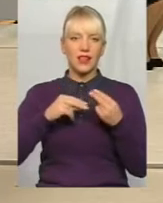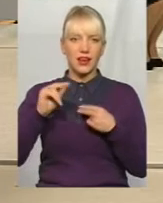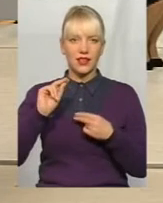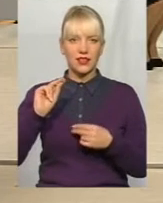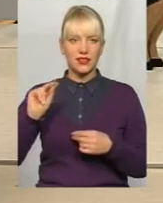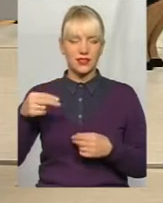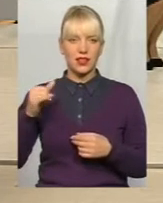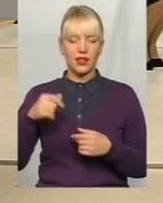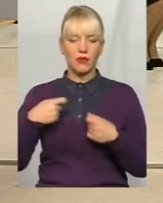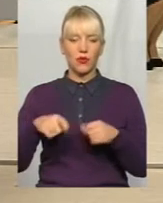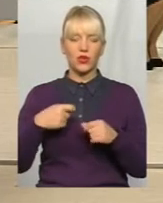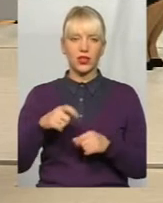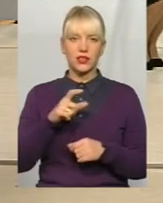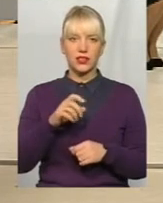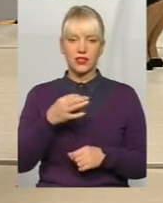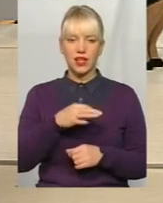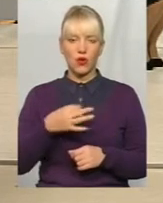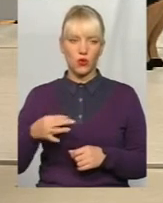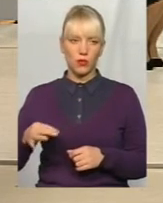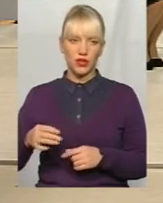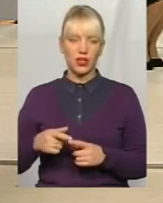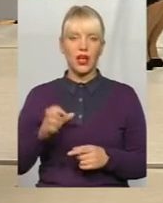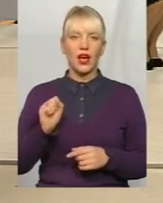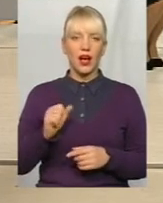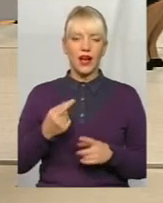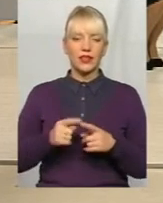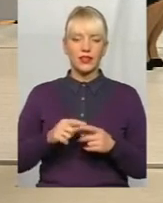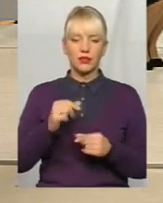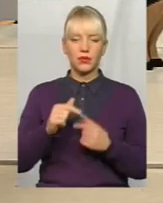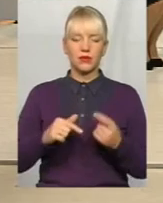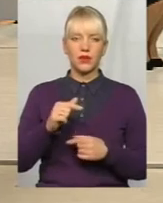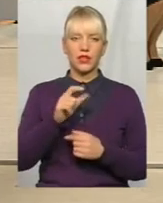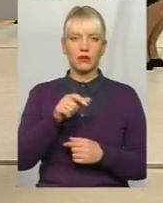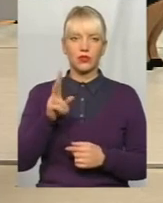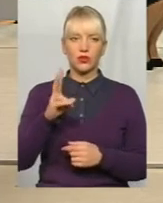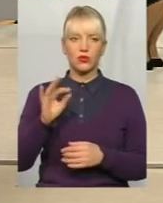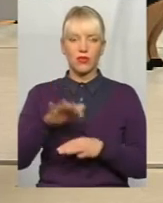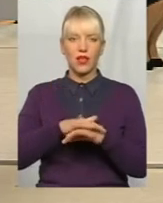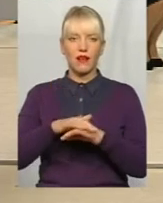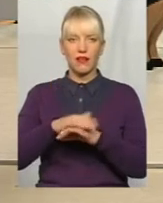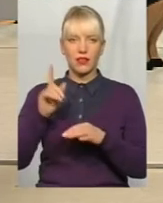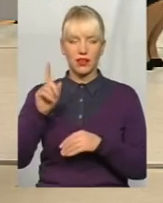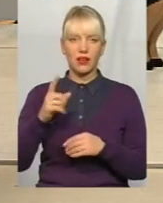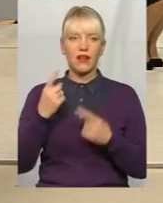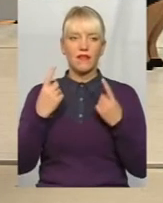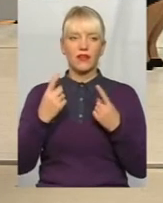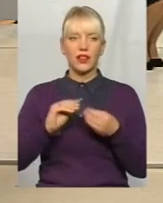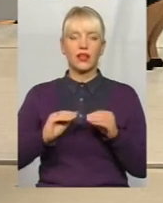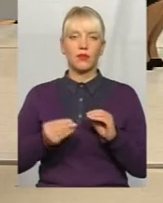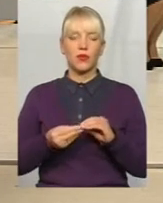продається за копійки. А тим підприємцям, які ще залишились на ринках, велика проблема –